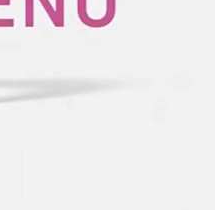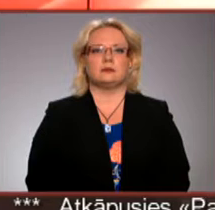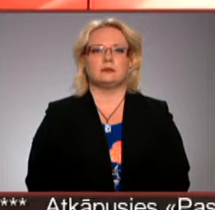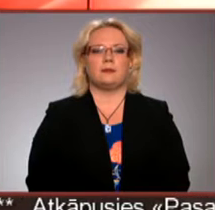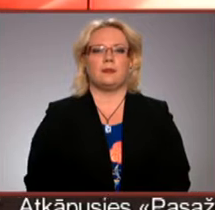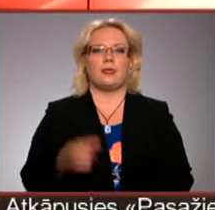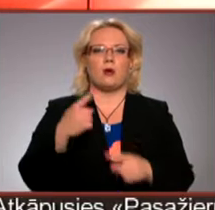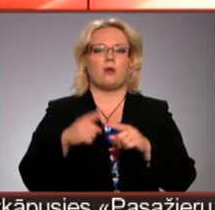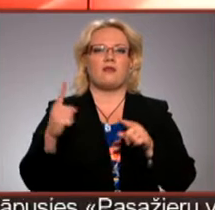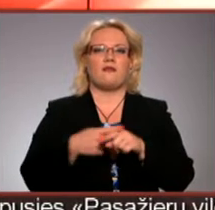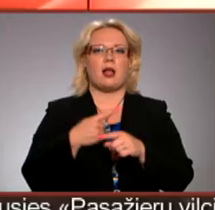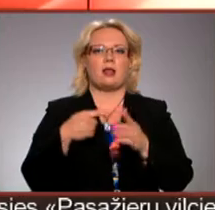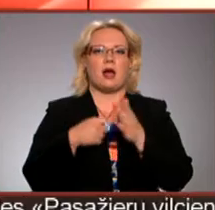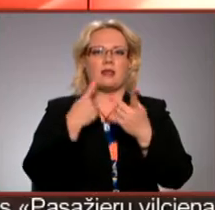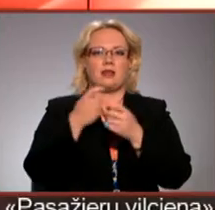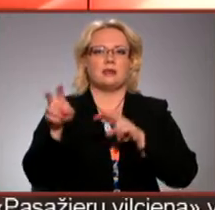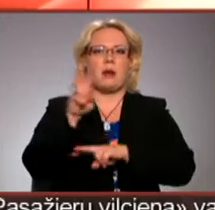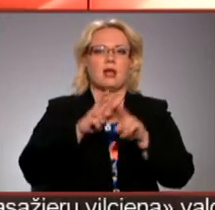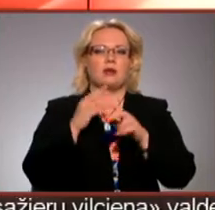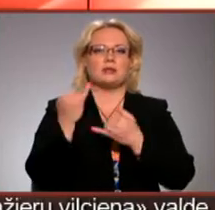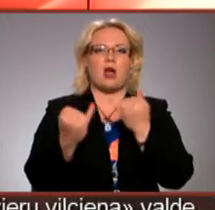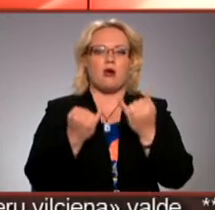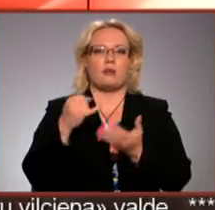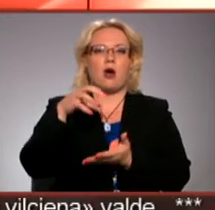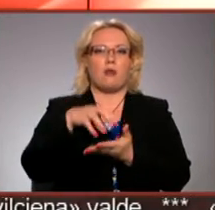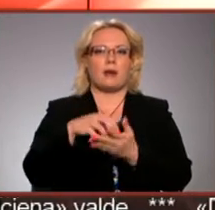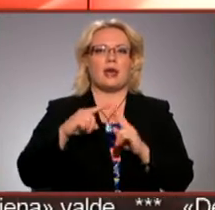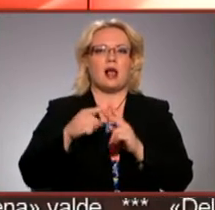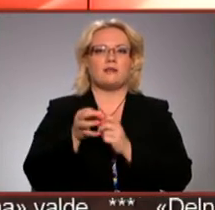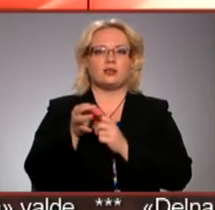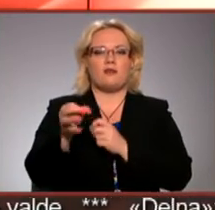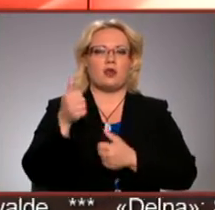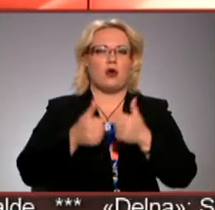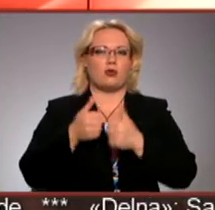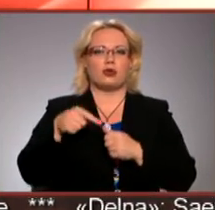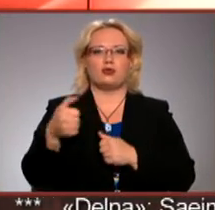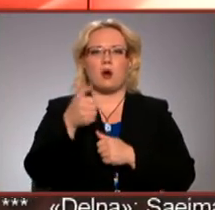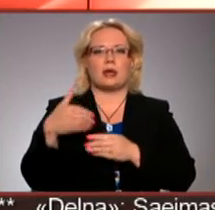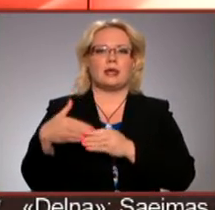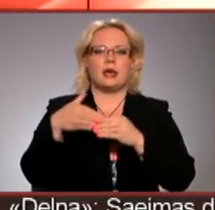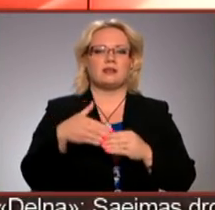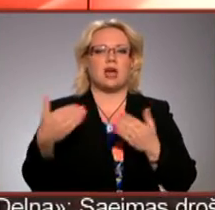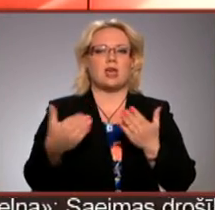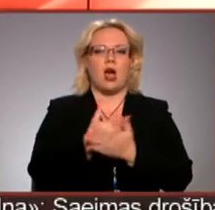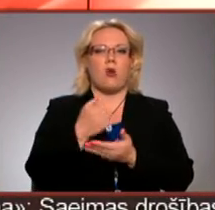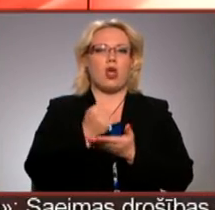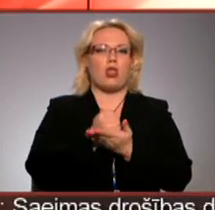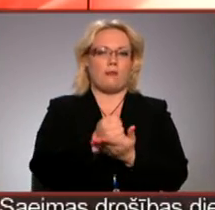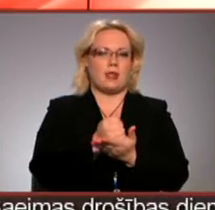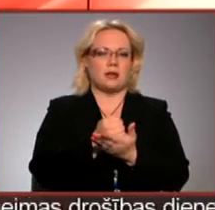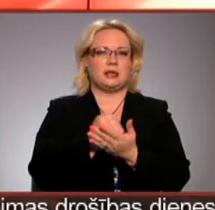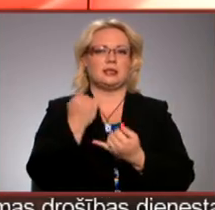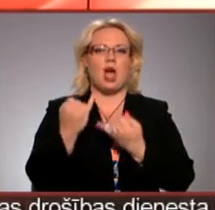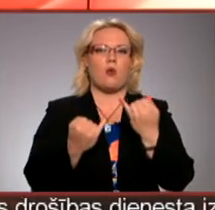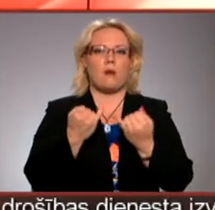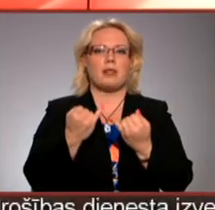Un vēl kāda vēsts meklējot sakoptāko objektu, Jelgavas novada konkursā šogad ieviesta jauna nominācija –